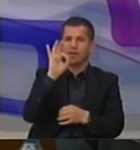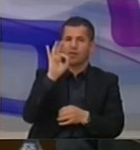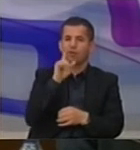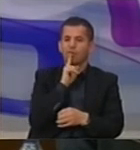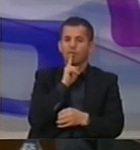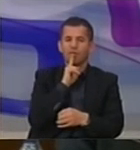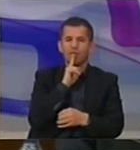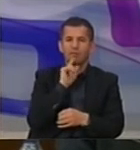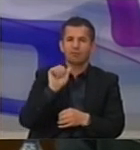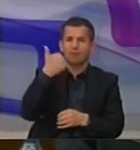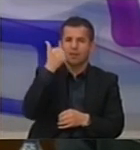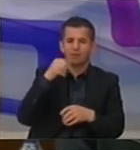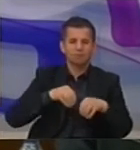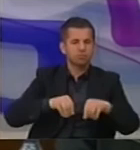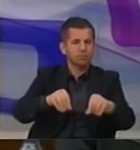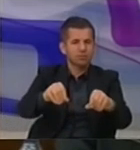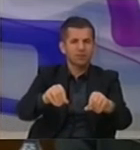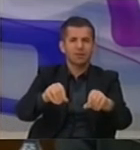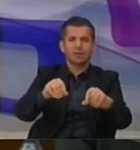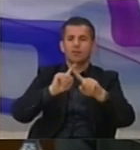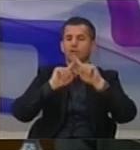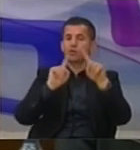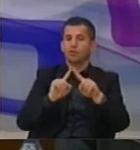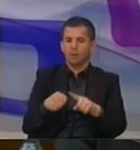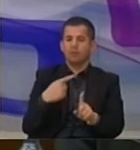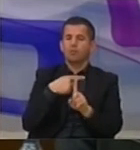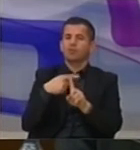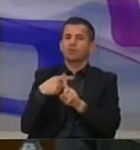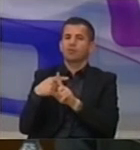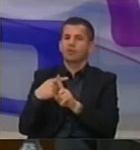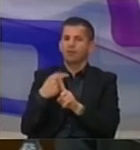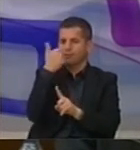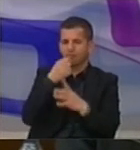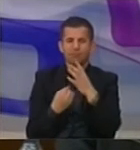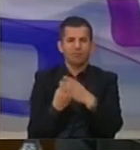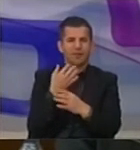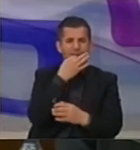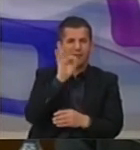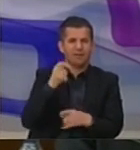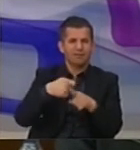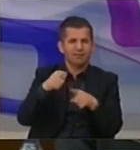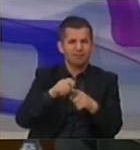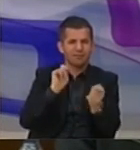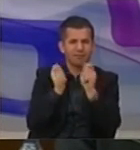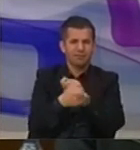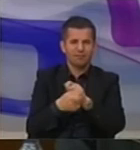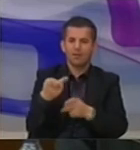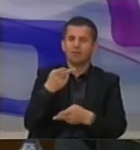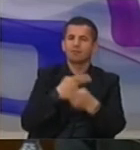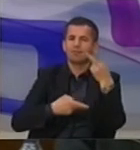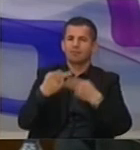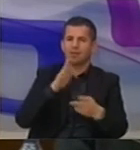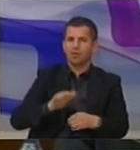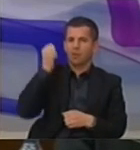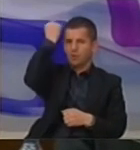produktet primare, bujësore, dhët e këtë ndikim pozitiv në rritin e prodhimit dhe në përmjërsimin e bilantit trektarët Kosovës,